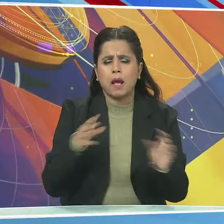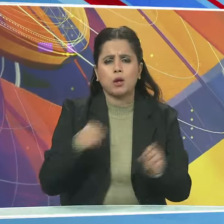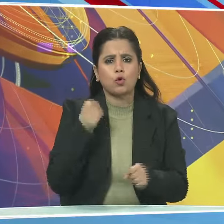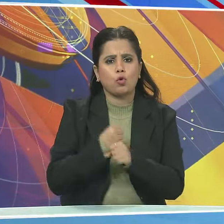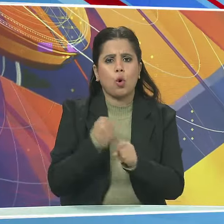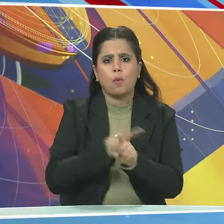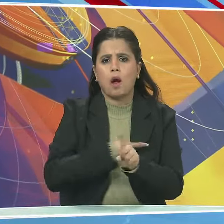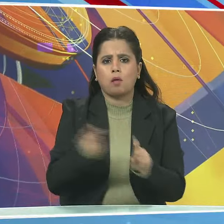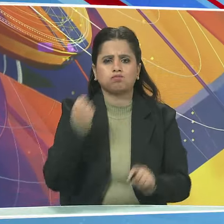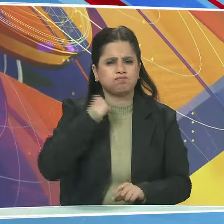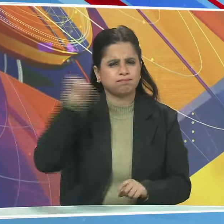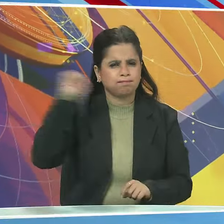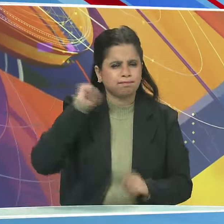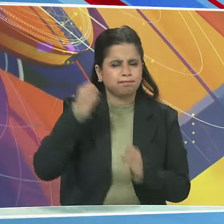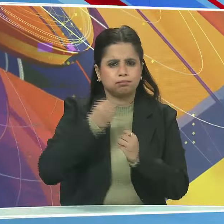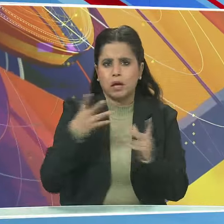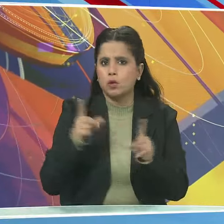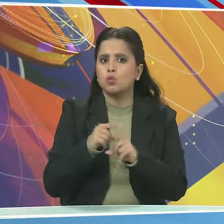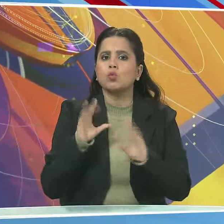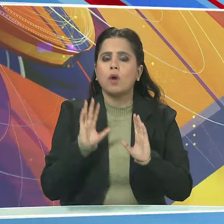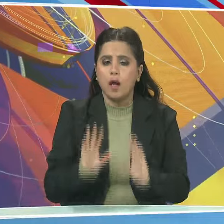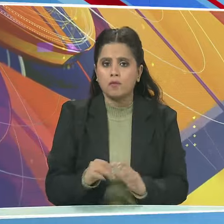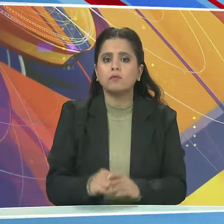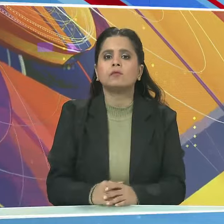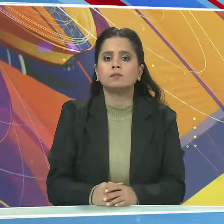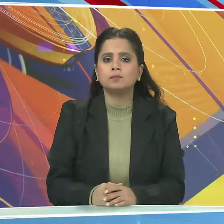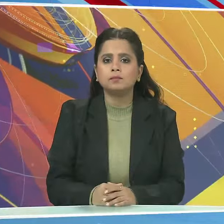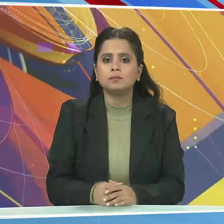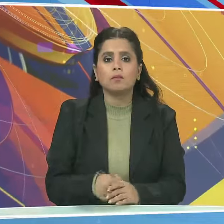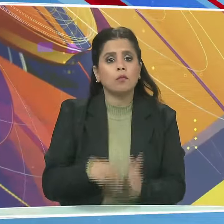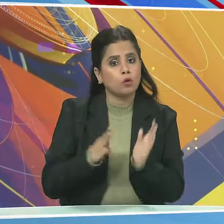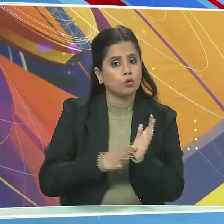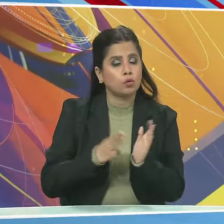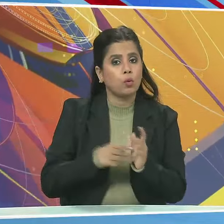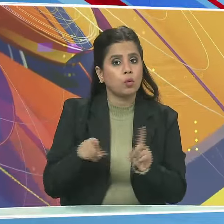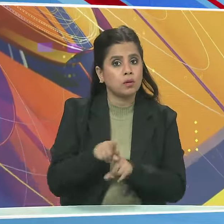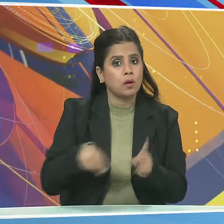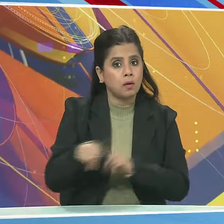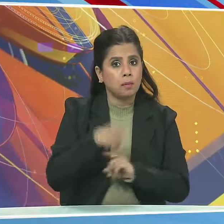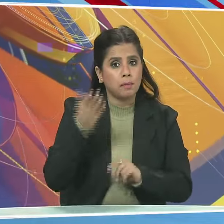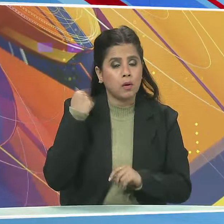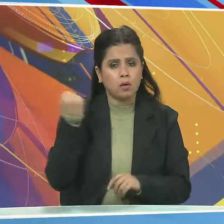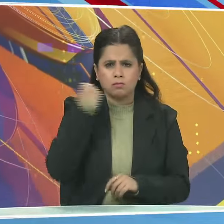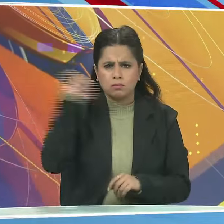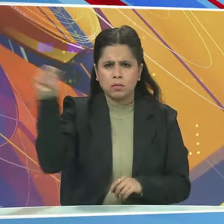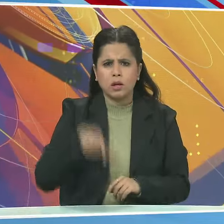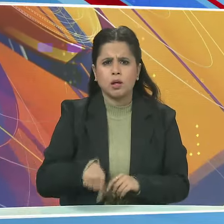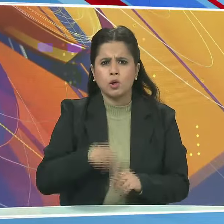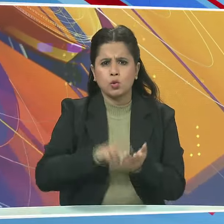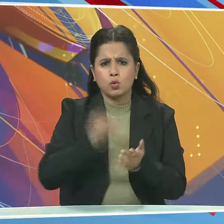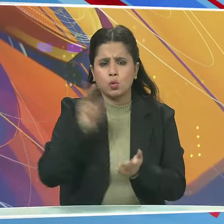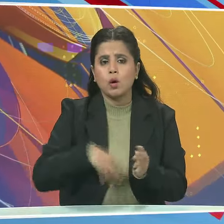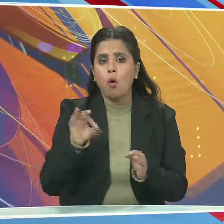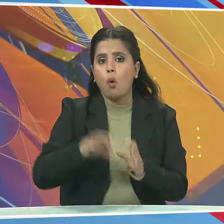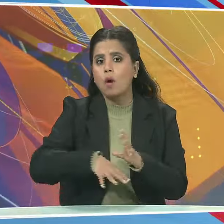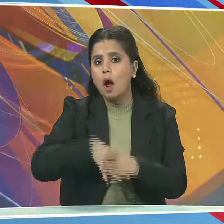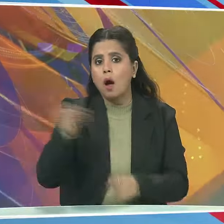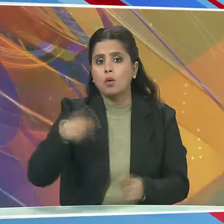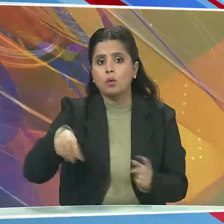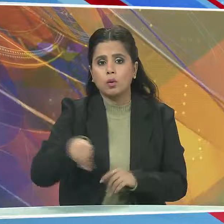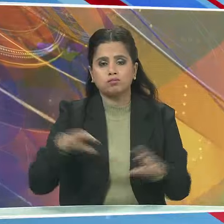के खिलाफ विरोध प्रदर्शन कर रही है सुंबार को प्रदर्शनकारी सेविक्त राष्ट कारयाला के बाहर